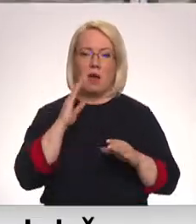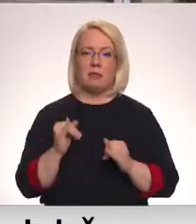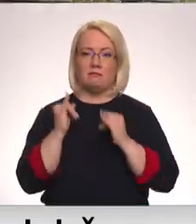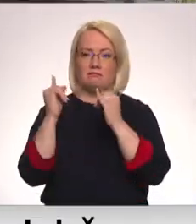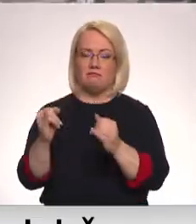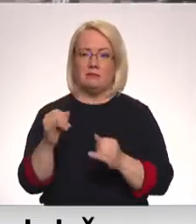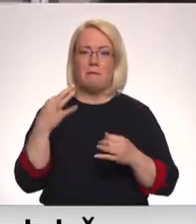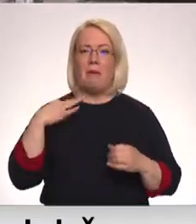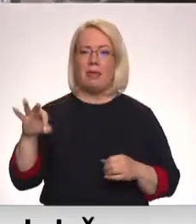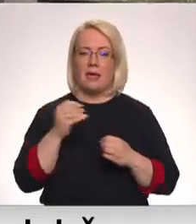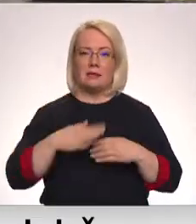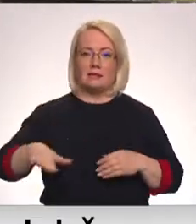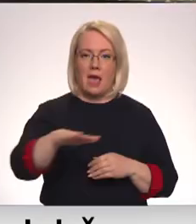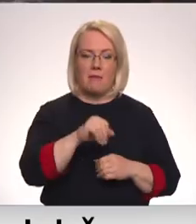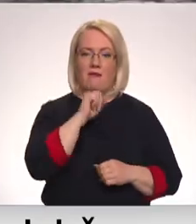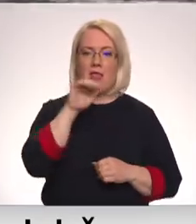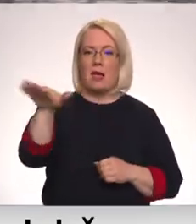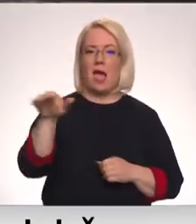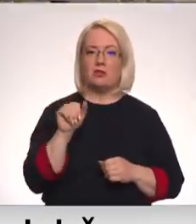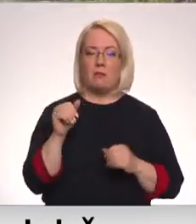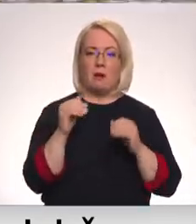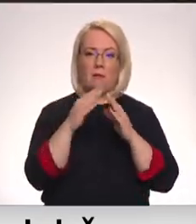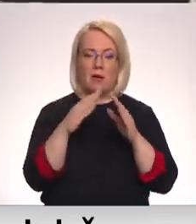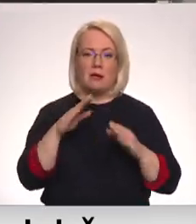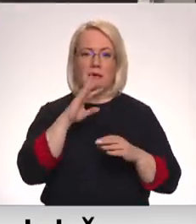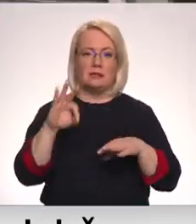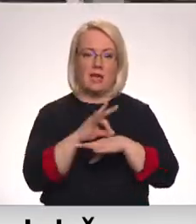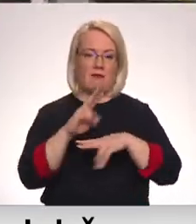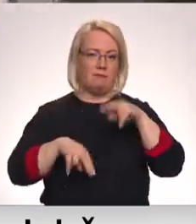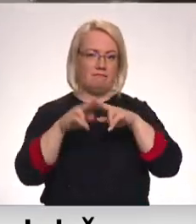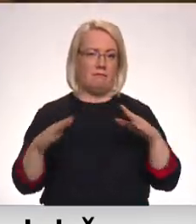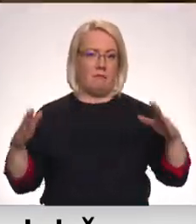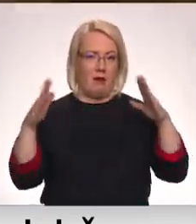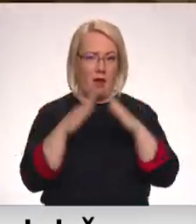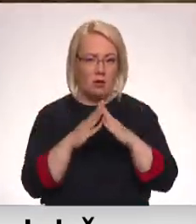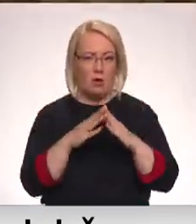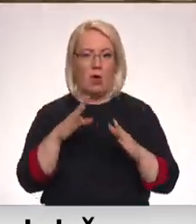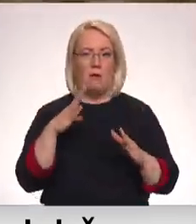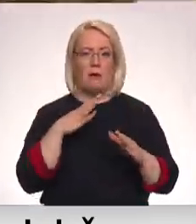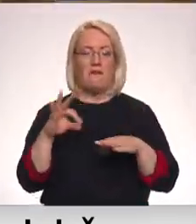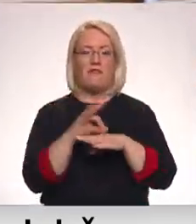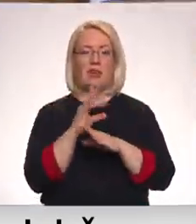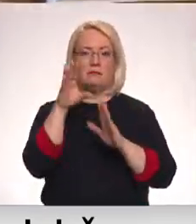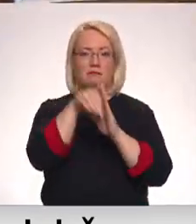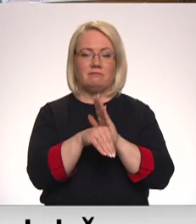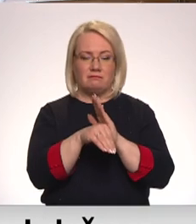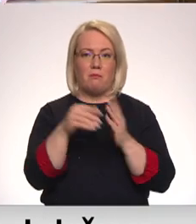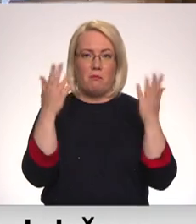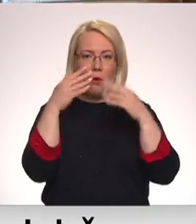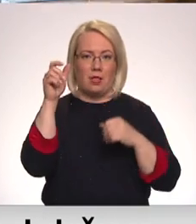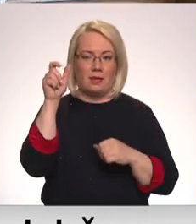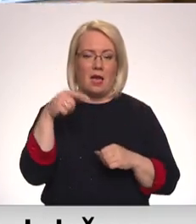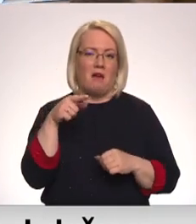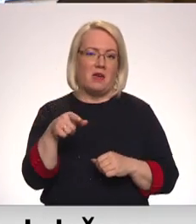zemi. Vēlāk aizņemoties naudu, Bondur uz cēlusi māju. Neparecot, ka viegs iesaistīsies politikā, māju ceļot, Bondurē